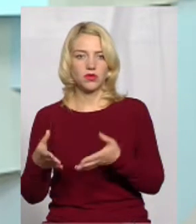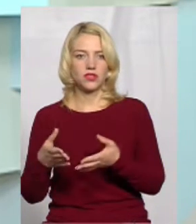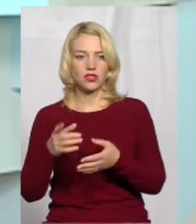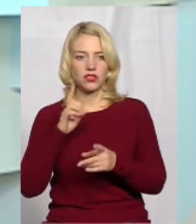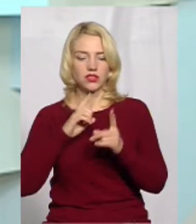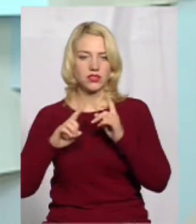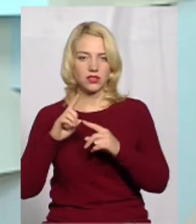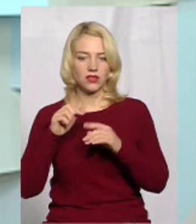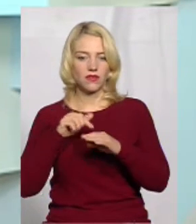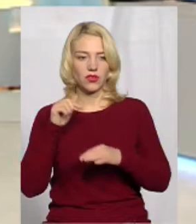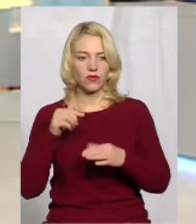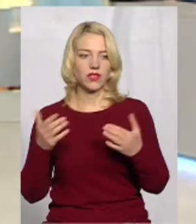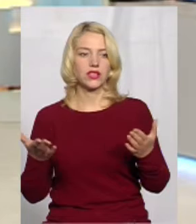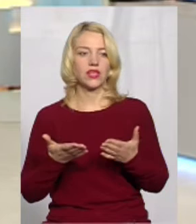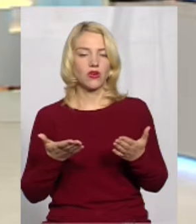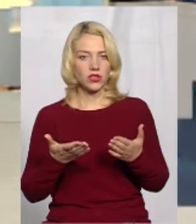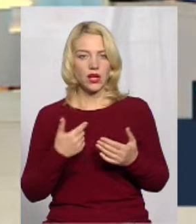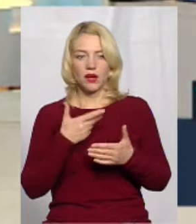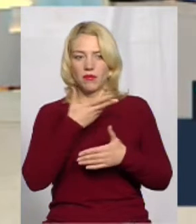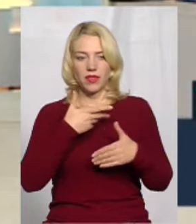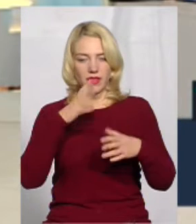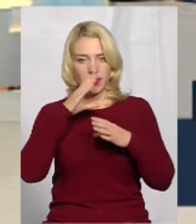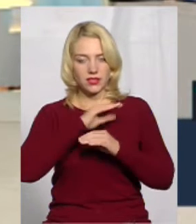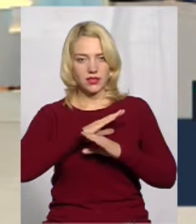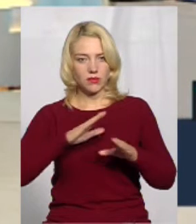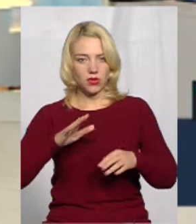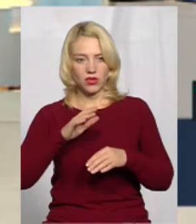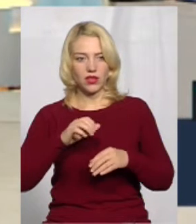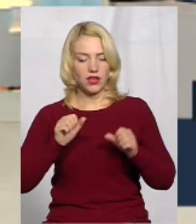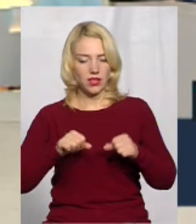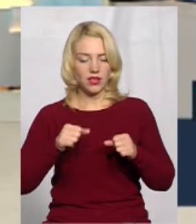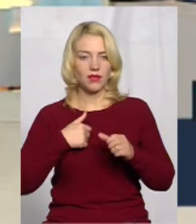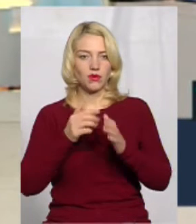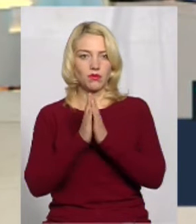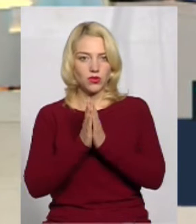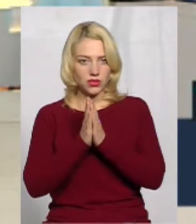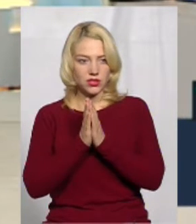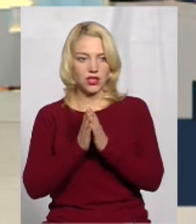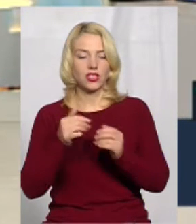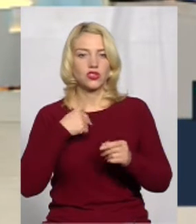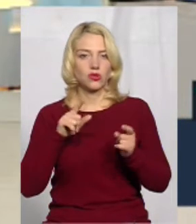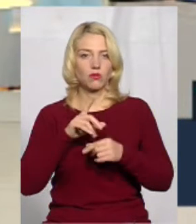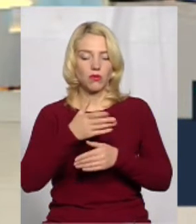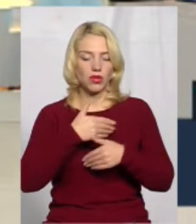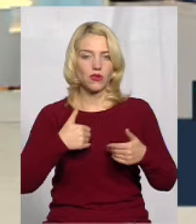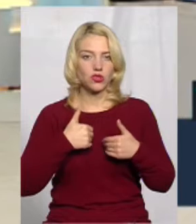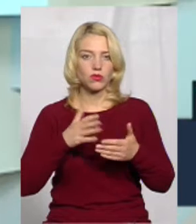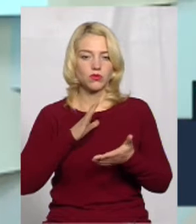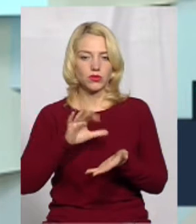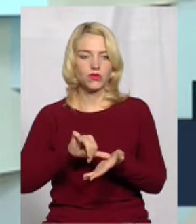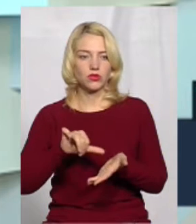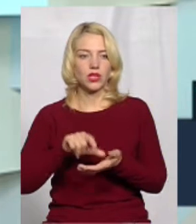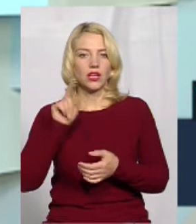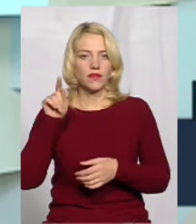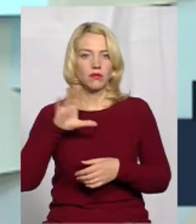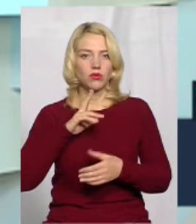відреагувати якимось чином ми не могли, хоч ми просили по їх, що ми хочемо бути присутні, і там так, там було